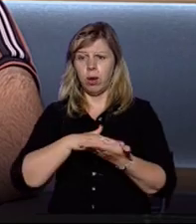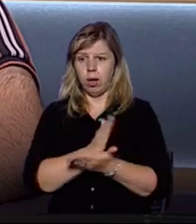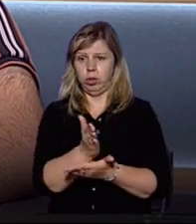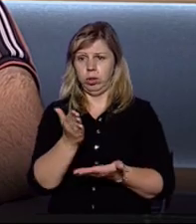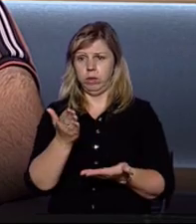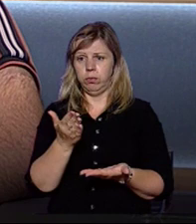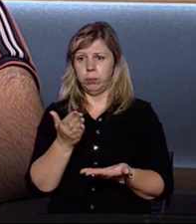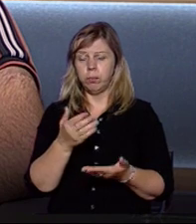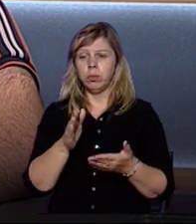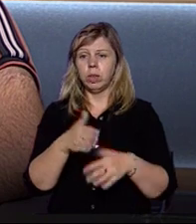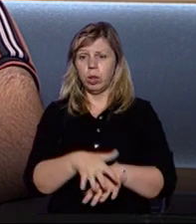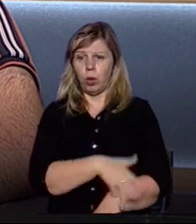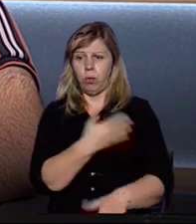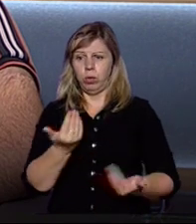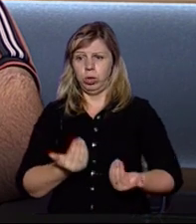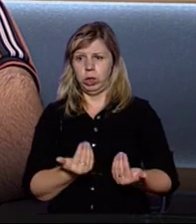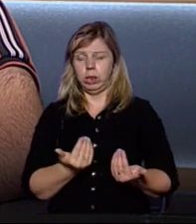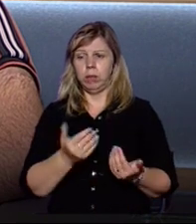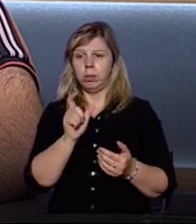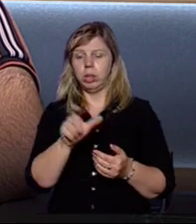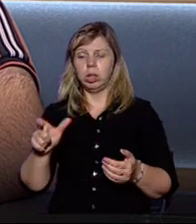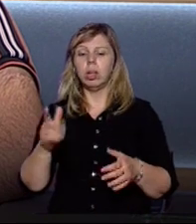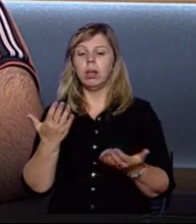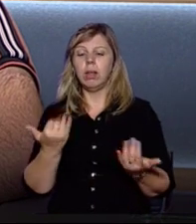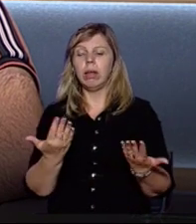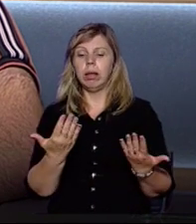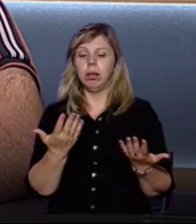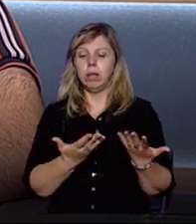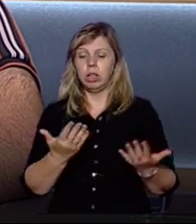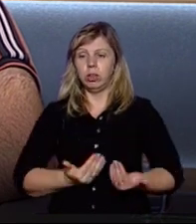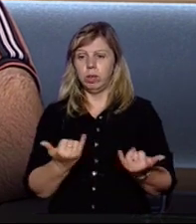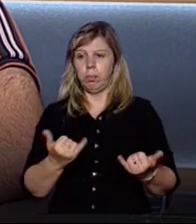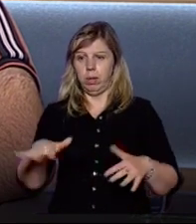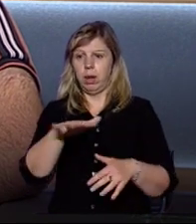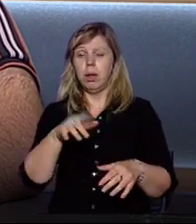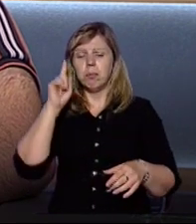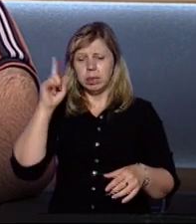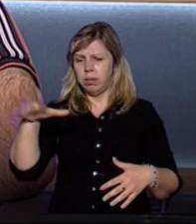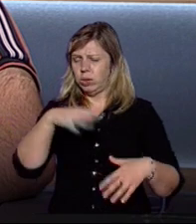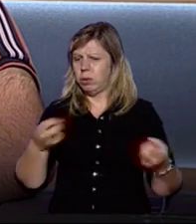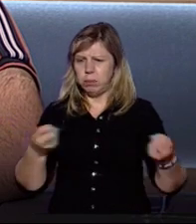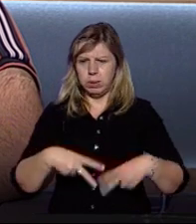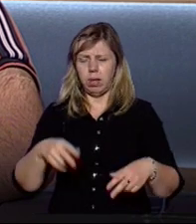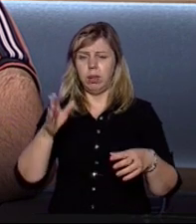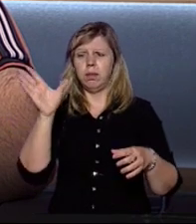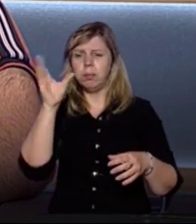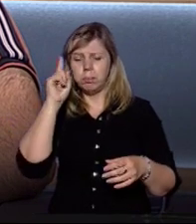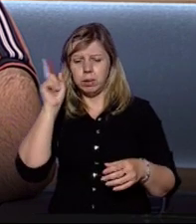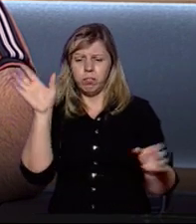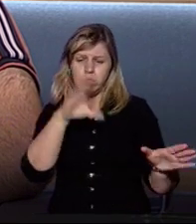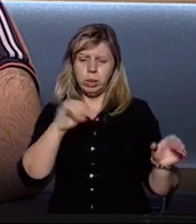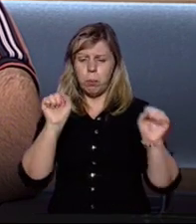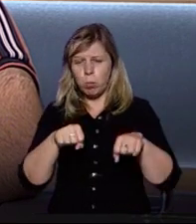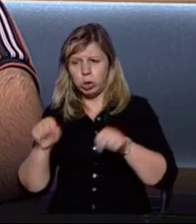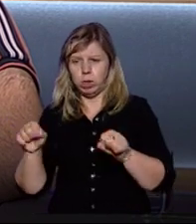добре жити в першу чергу тим людям, які живуть на тій території. Ми знаємо цю всю специфіку, ми врахуємо ці всі можливі,